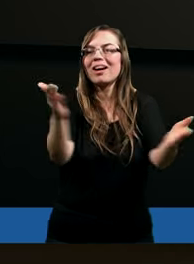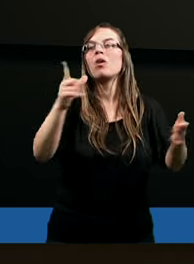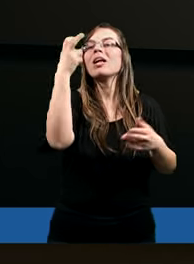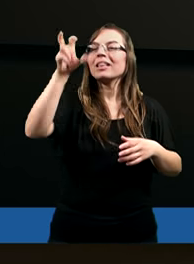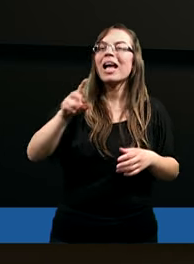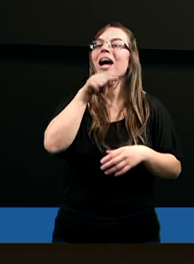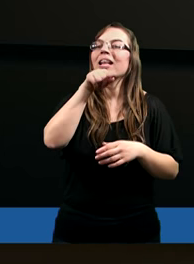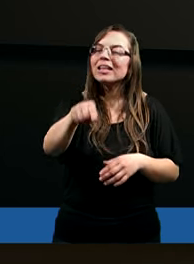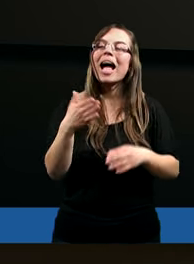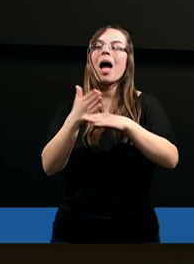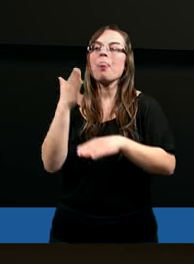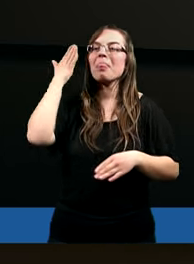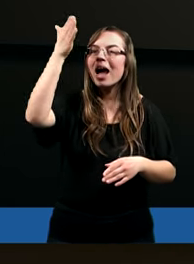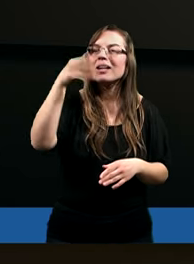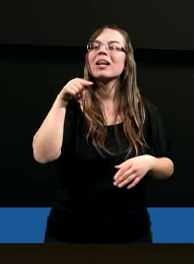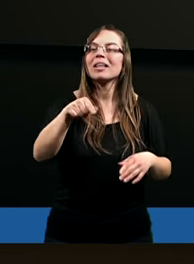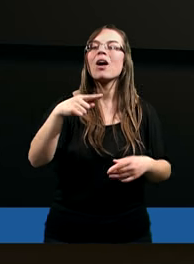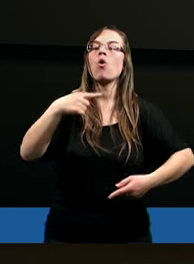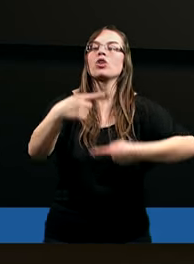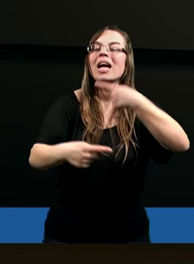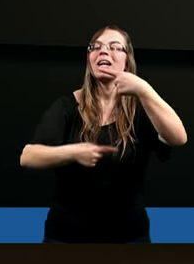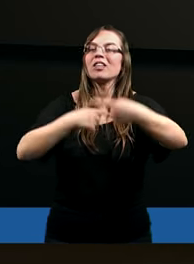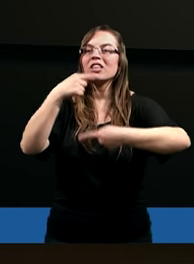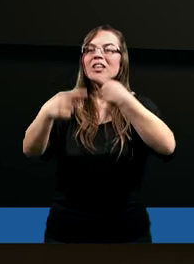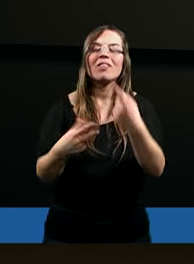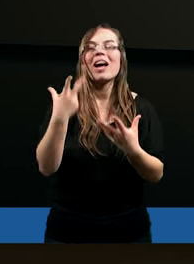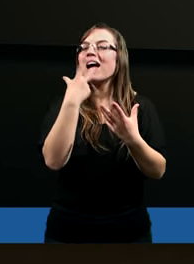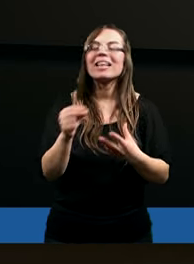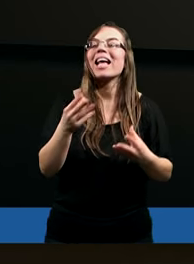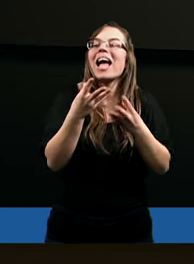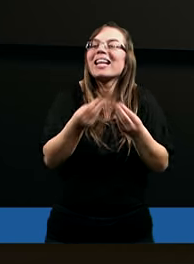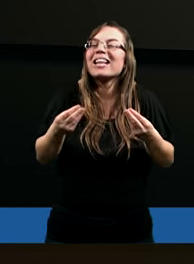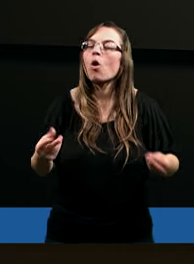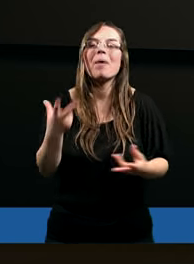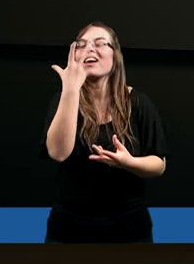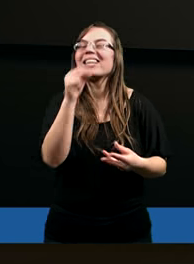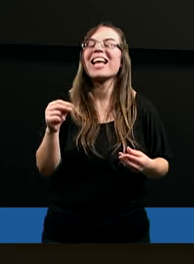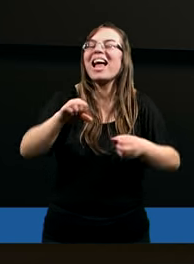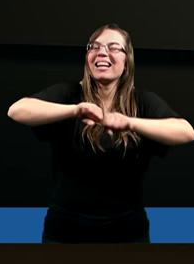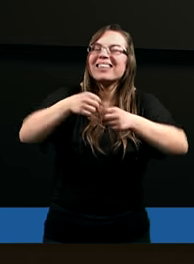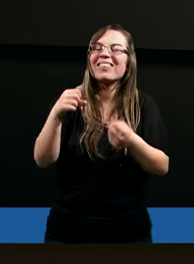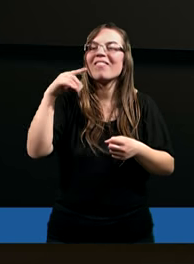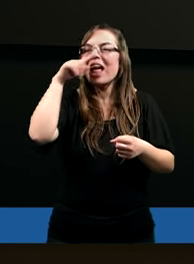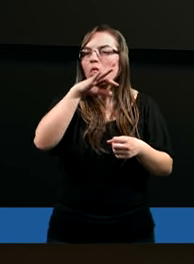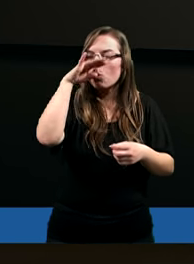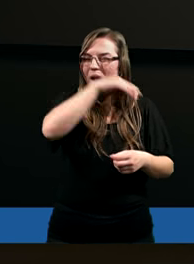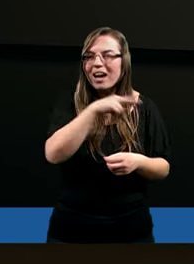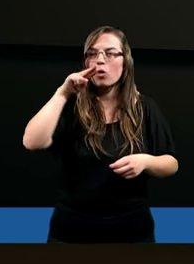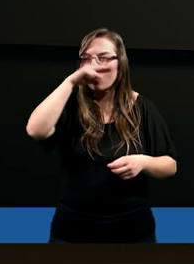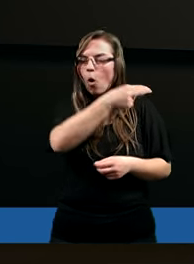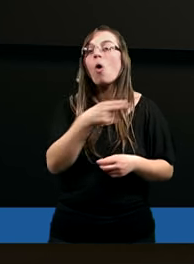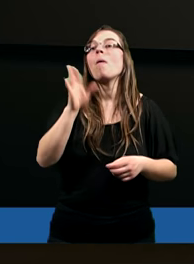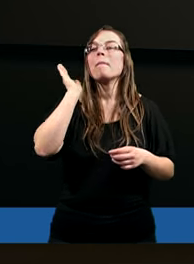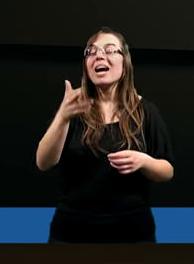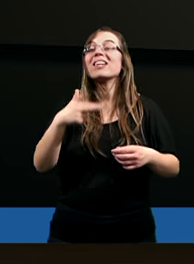Niechaj ta nadzieja tego dziedzictwa nieznikomego, niezwiędłego będzie zawsze żywa